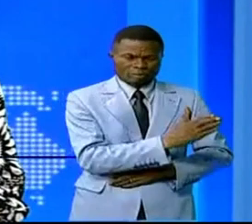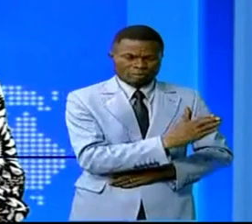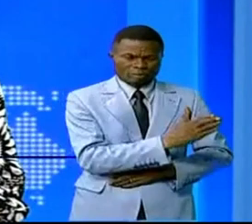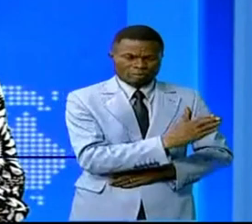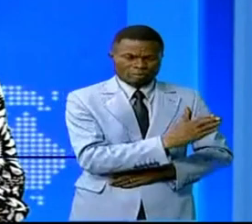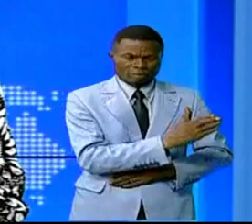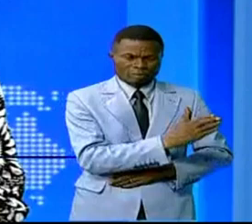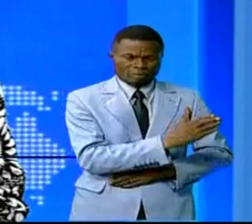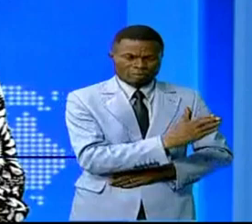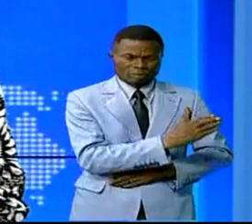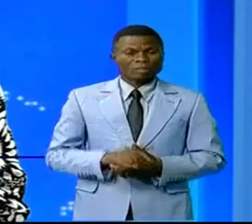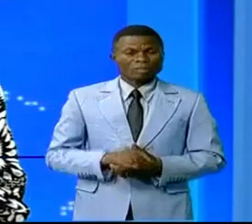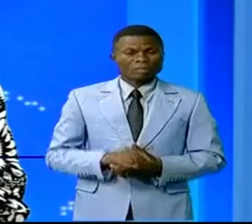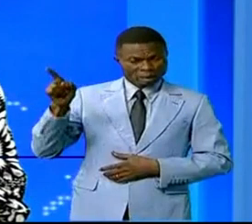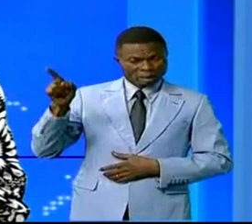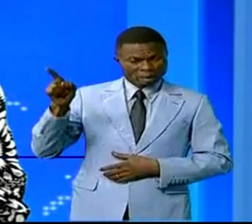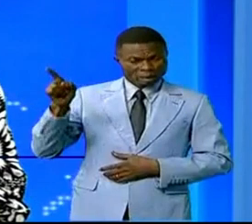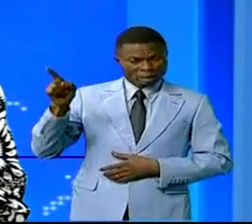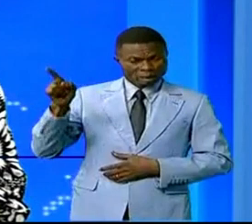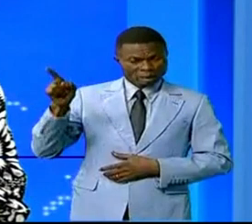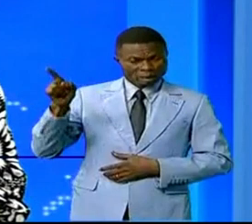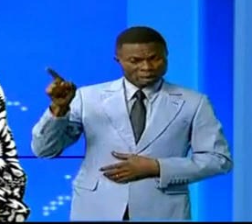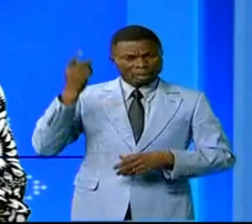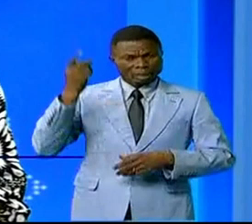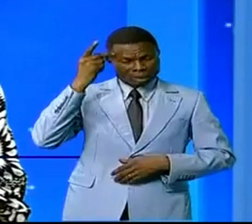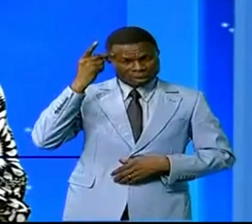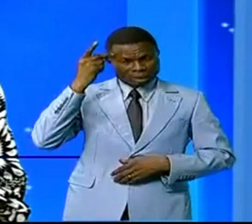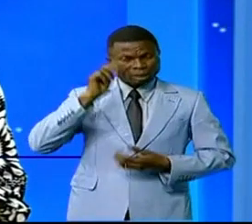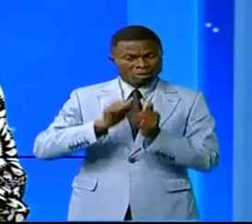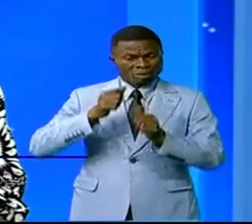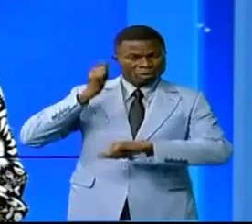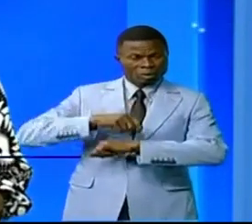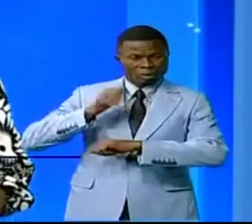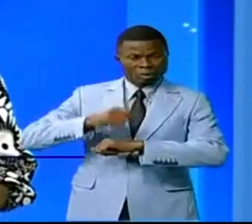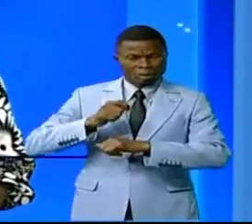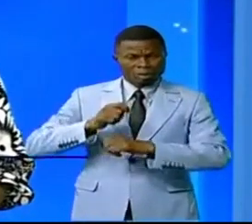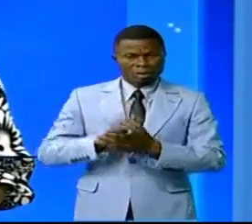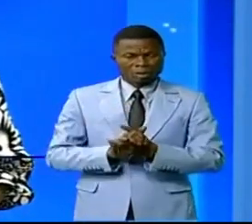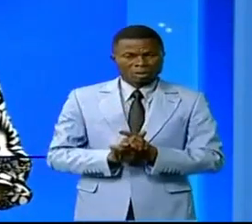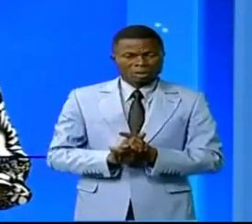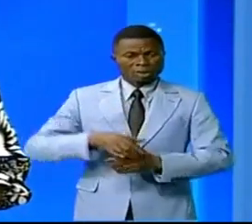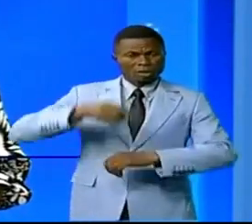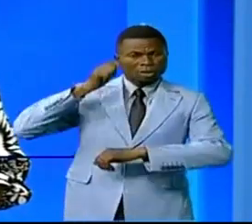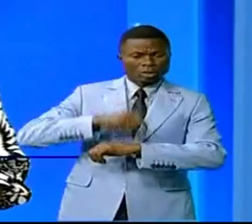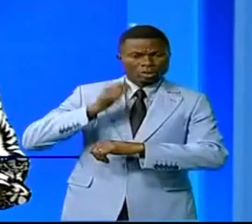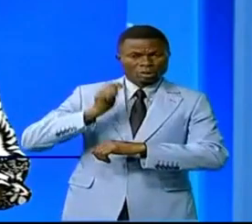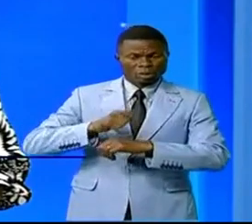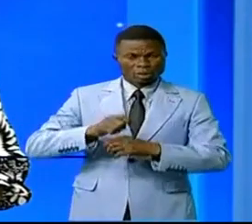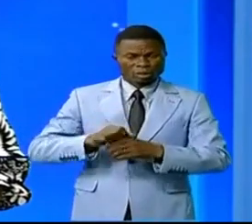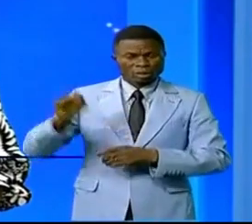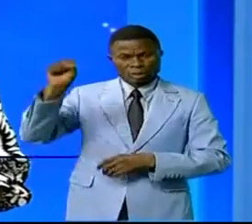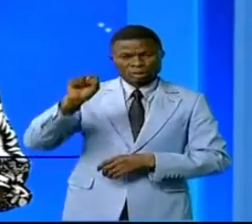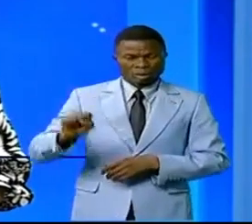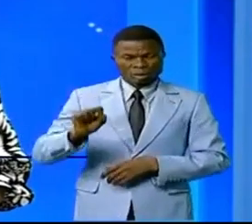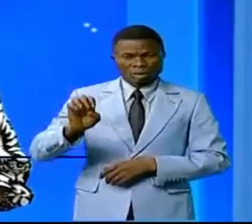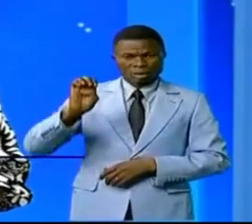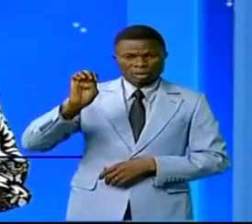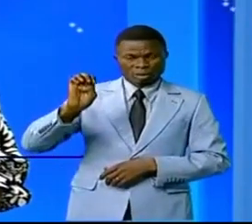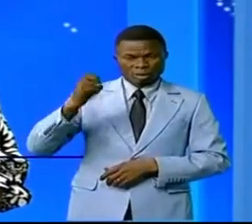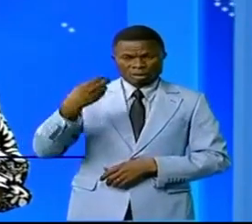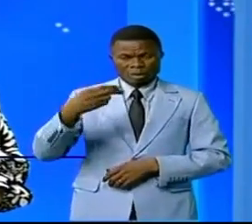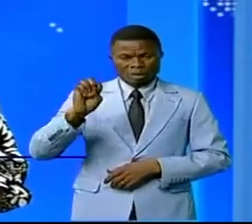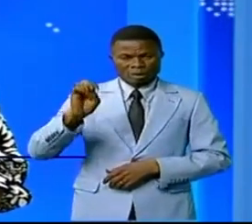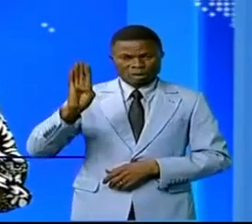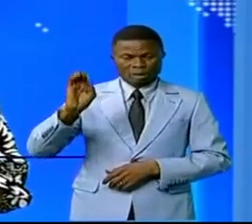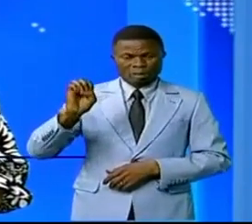toujours dans les mêmes secteurs, mais cette fois-ci ici à Kinshasa, avec le procès Chebeya. Le renseignant général